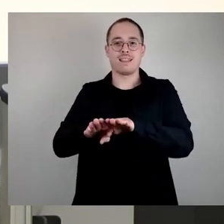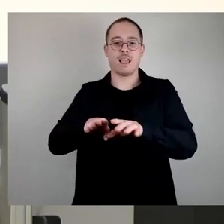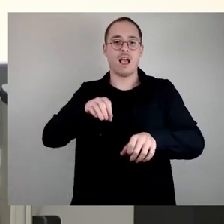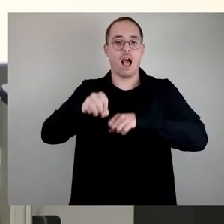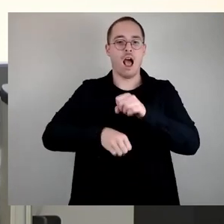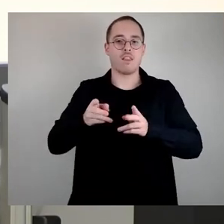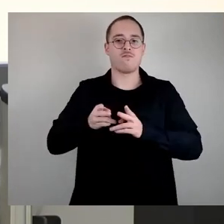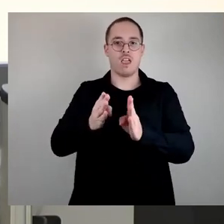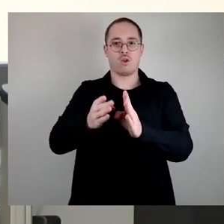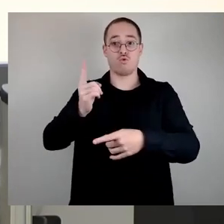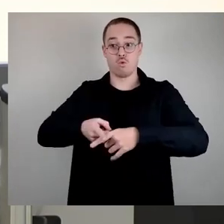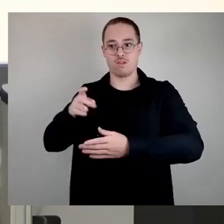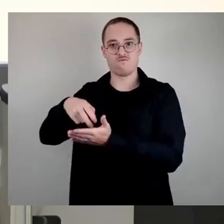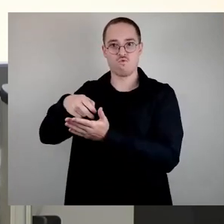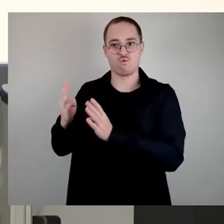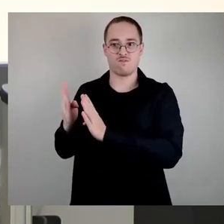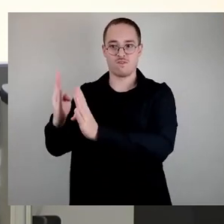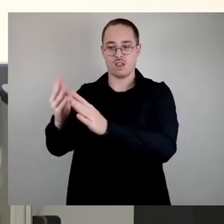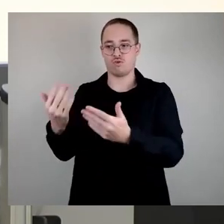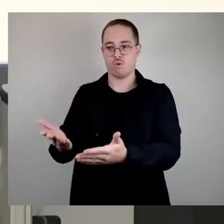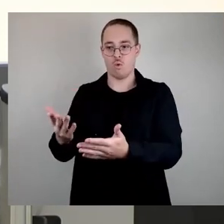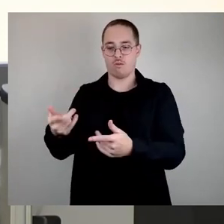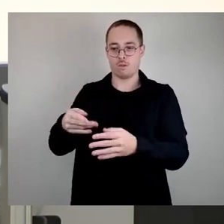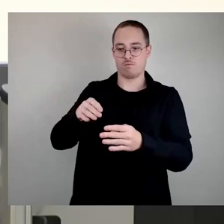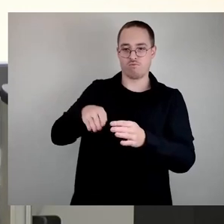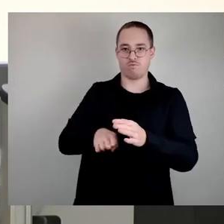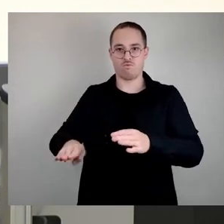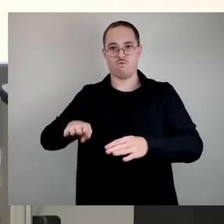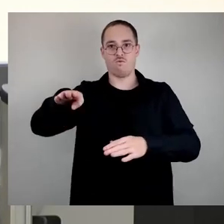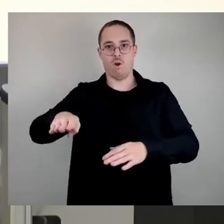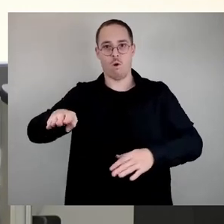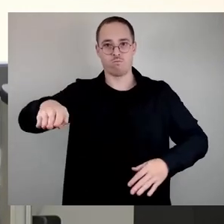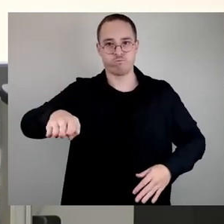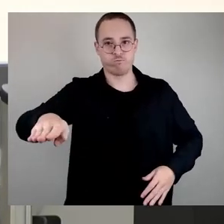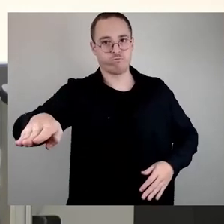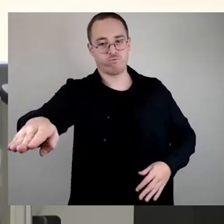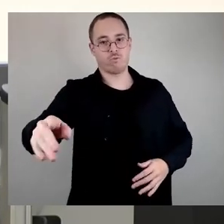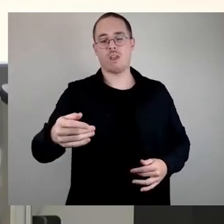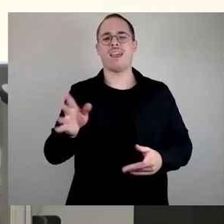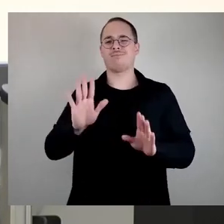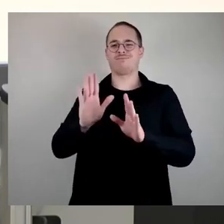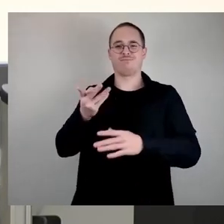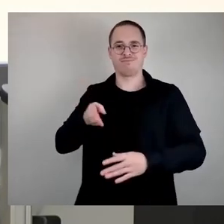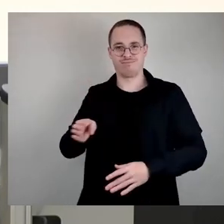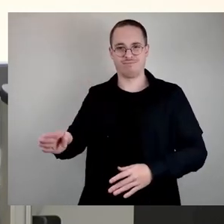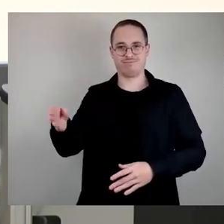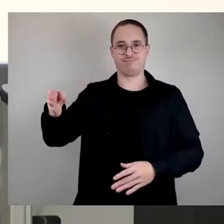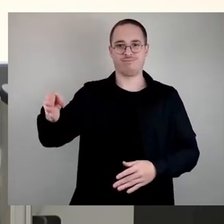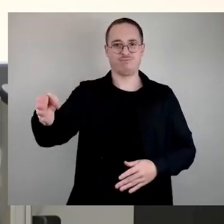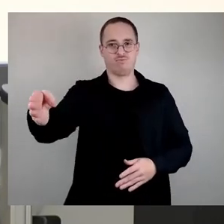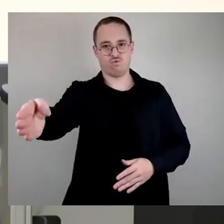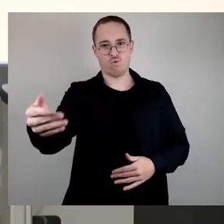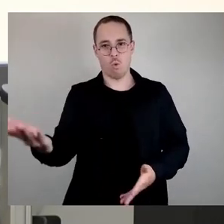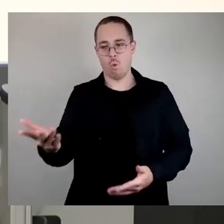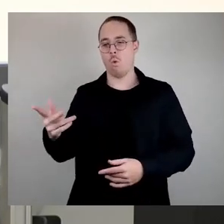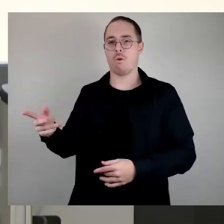Bordstein runter, die Konflikte dann, die entstehen. Ich muss auf dem Radverkehr auf der Straße aufpassen, weil er darf ja trotzdem auf der Straße fahren, wenn er das will. Und